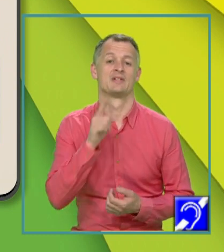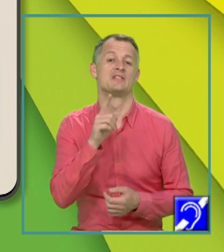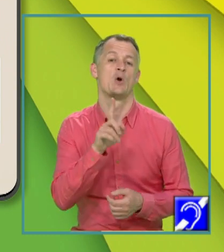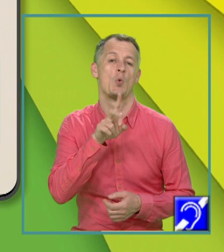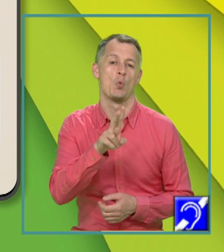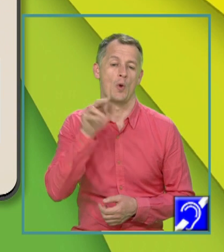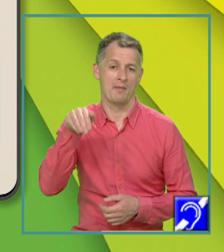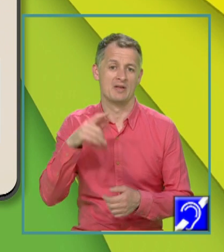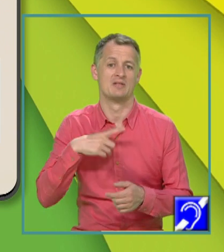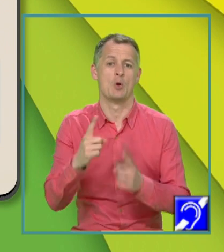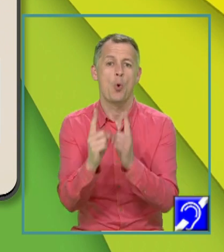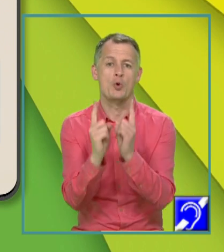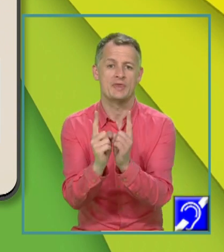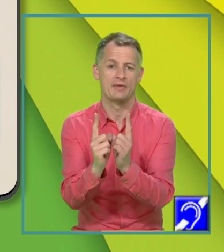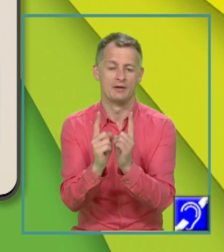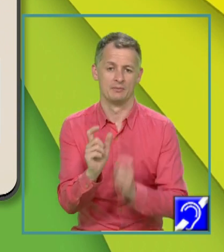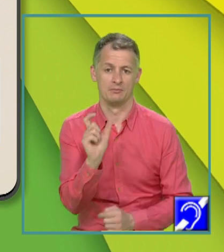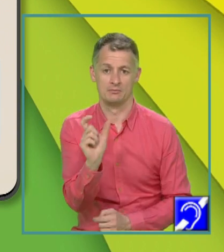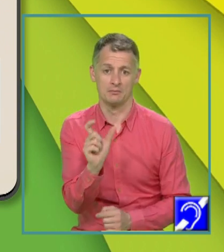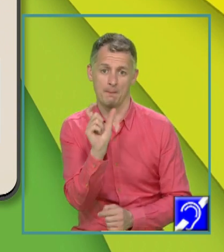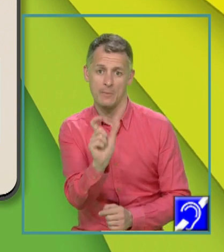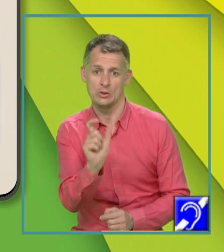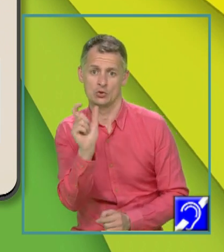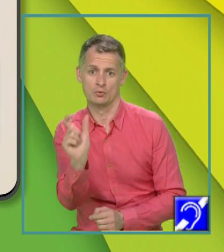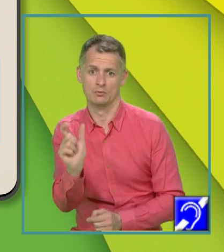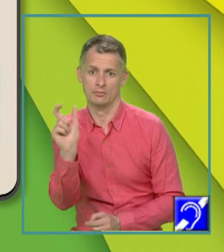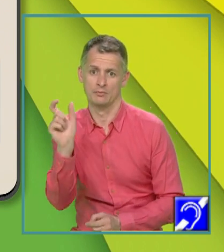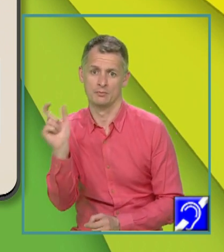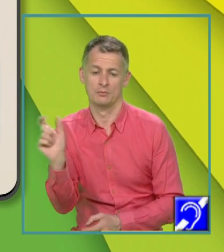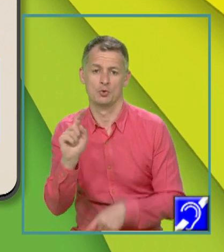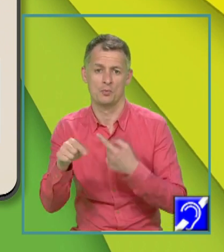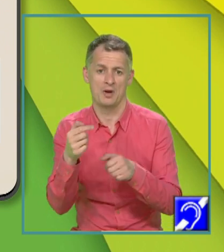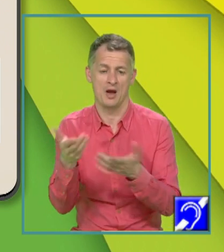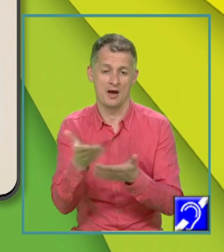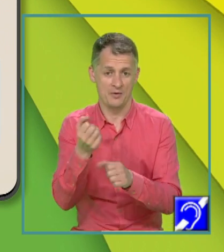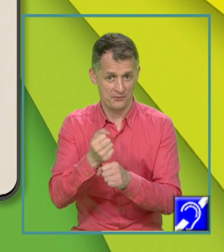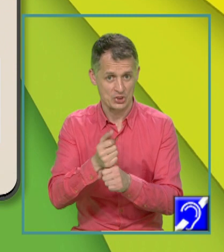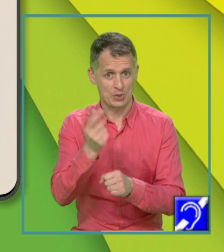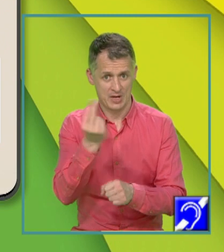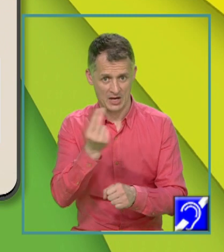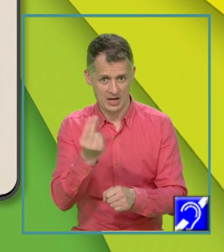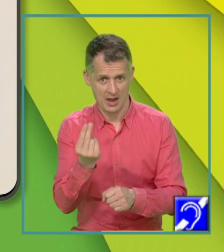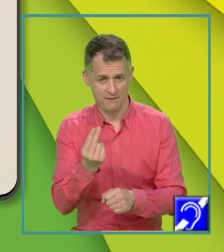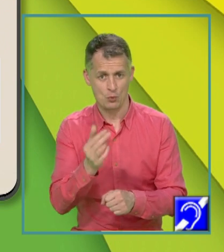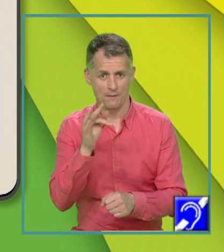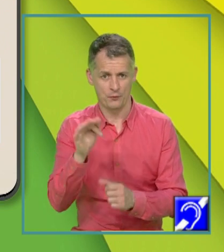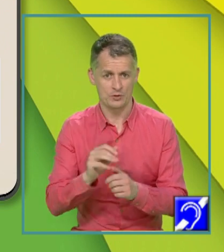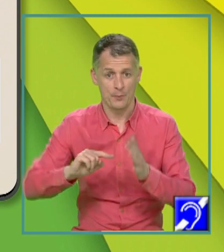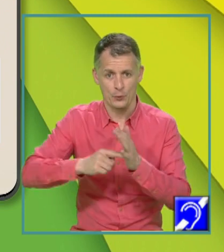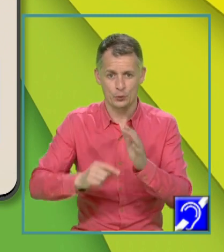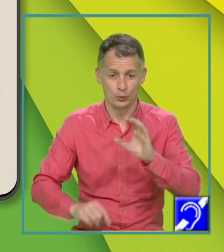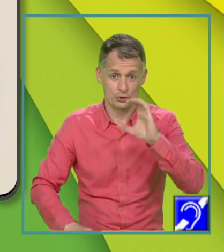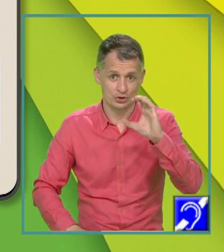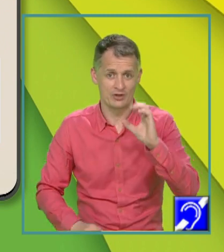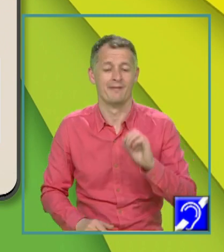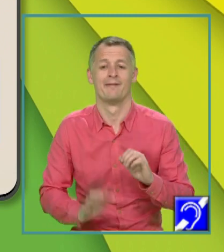de măsură, da? Este unitatea etalon după care vom desena noi graficul funcției. Punctul C are coordonatele